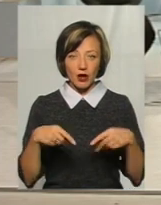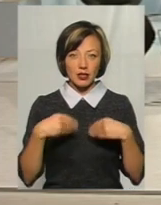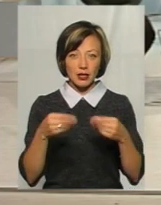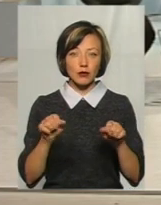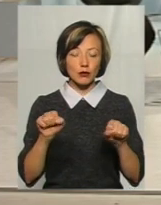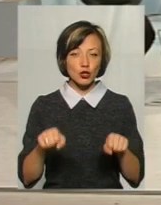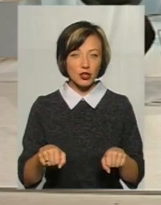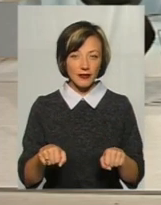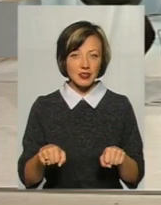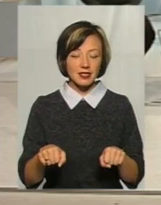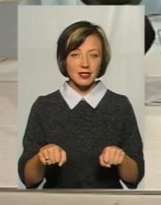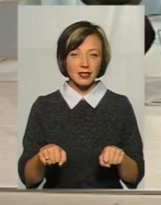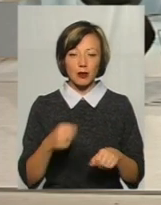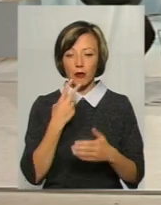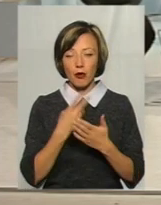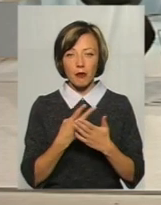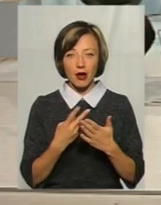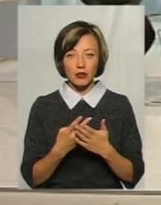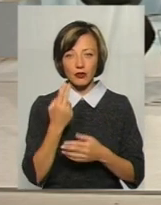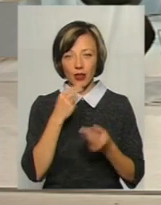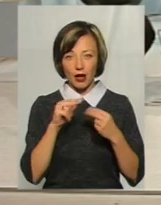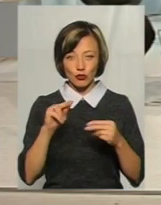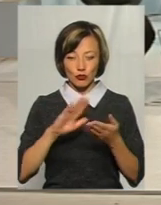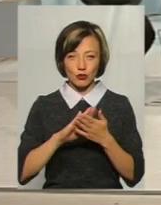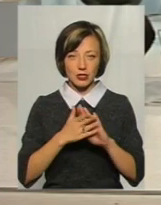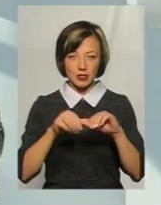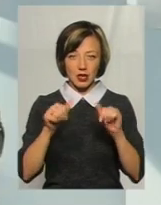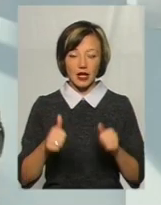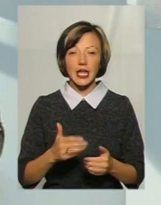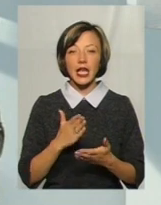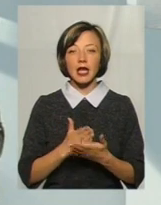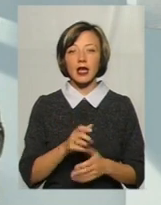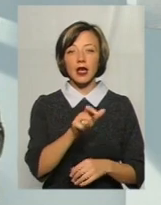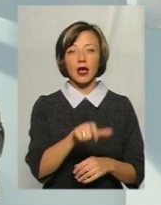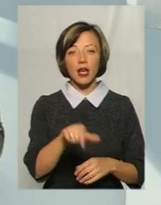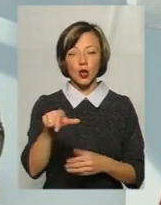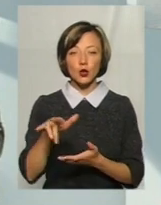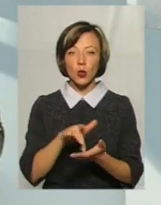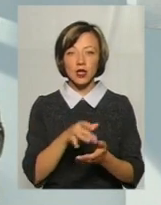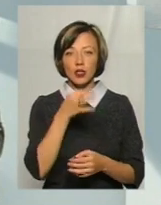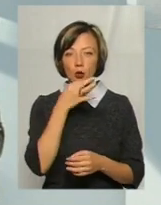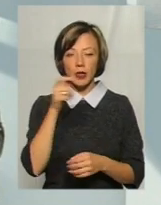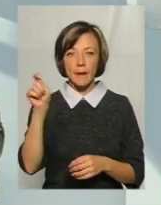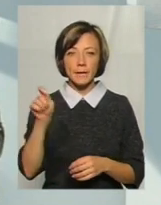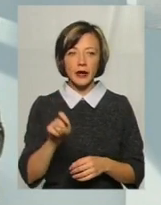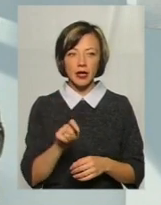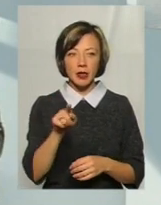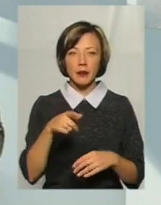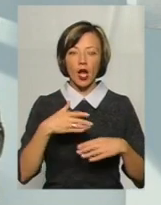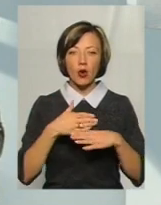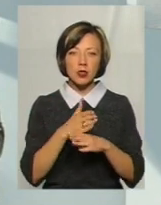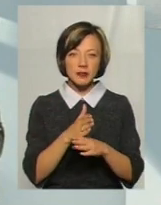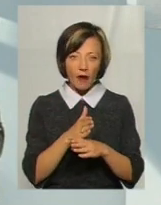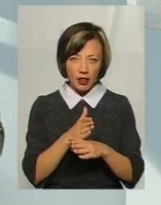можливість побачити їх в кращому стану. Так, є навіть туристи, які люблять приїхати там, де розвалення,